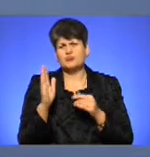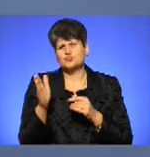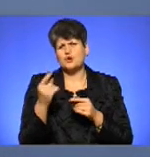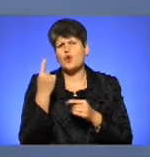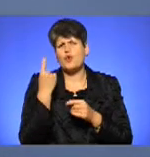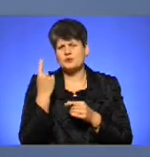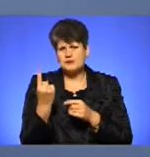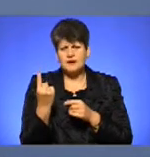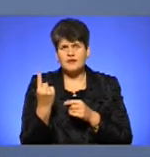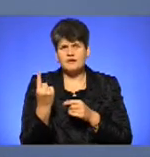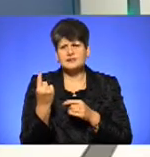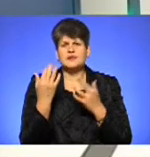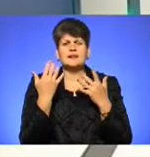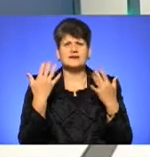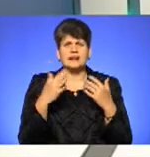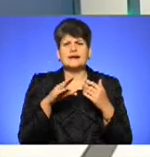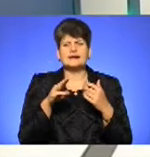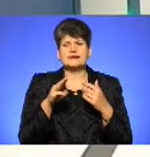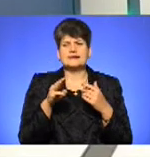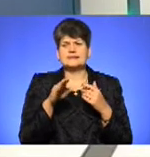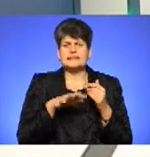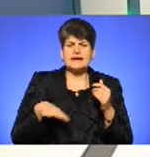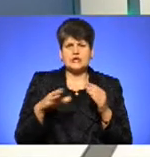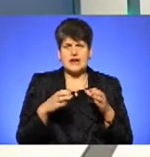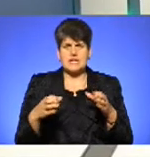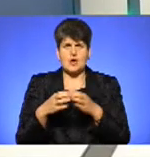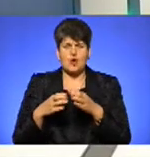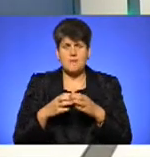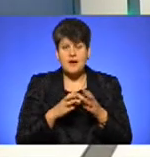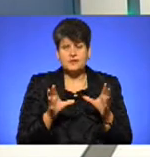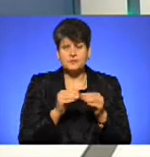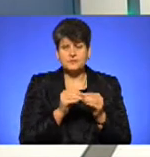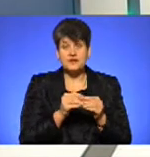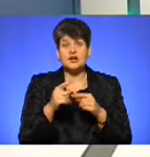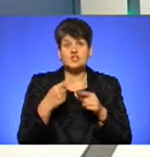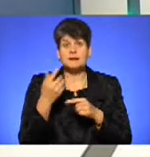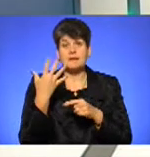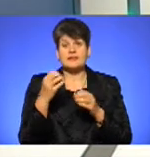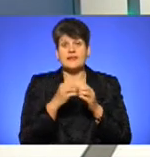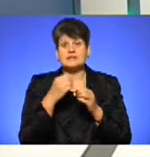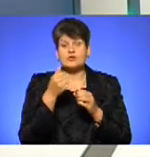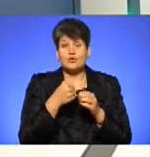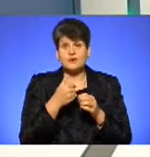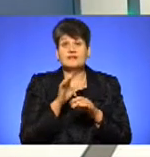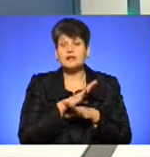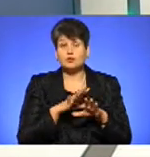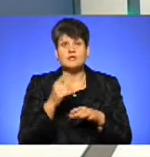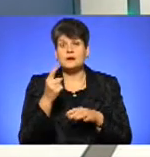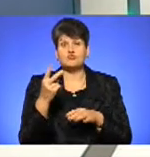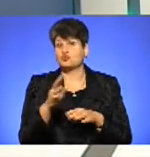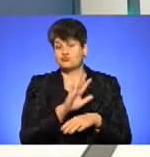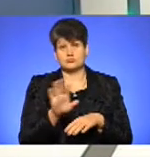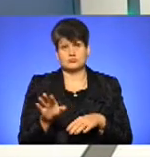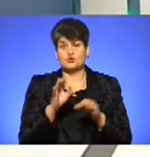одна на декілька територіальних громад, об'єднаних навіть, і таким чином через 5-10 років це призведе до того, що не буде ні першого, ні другого.